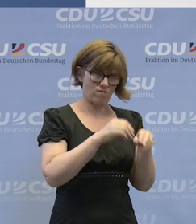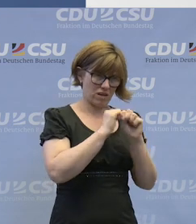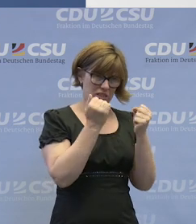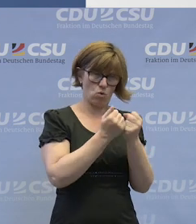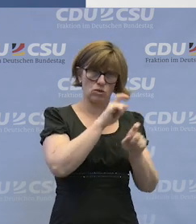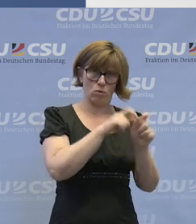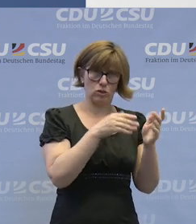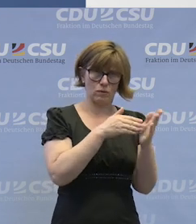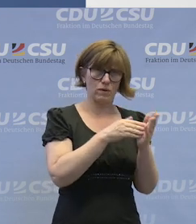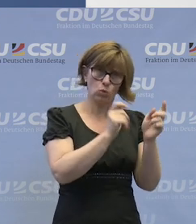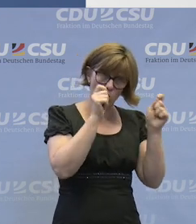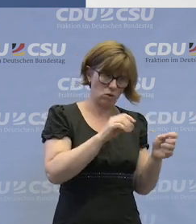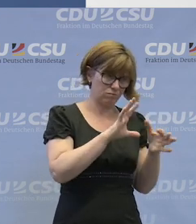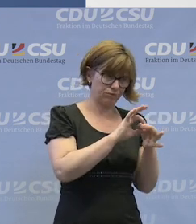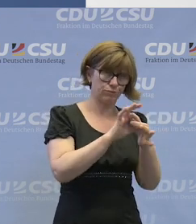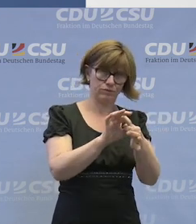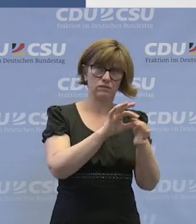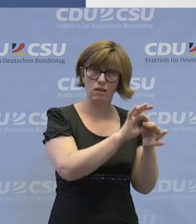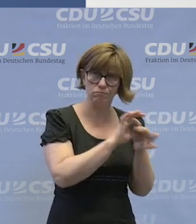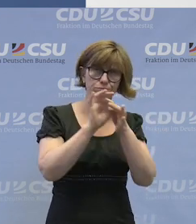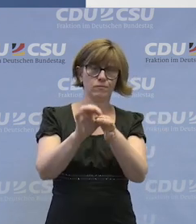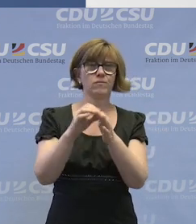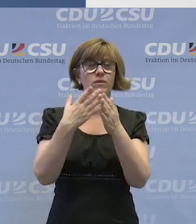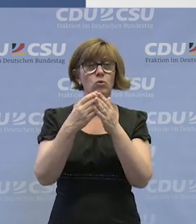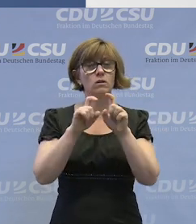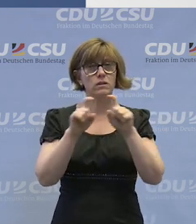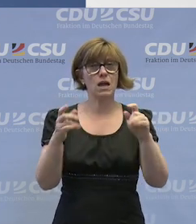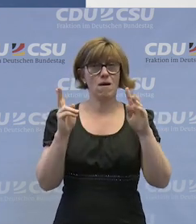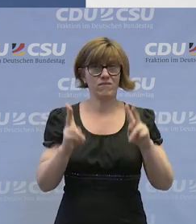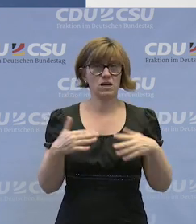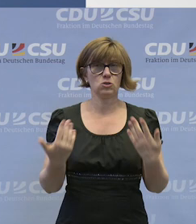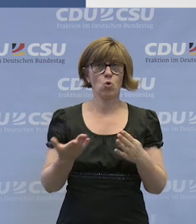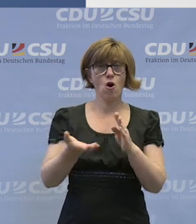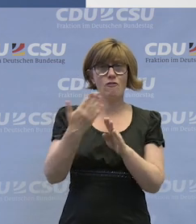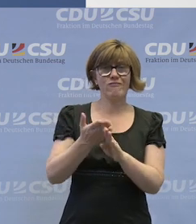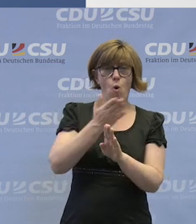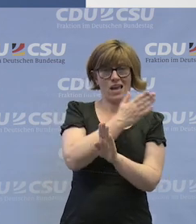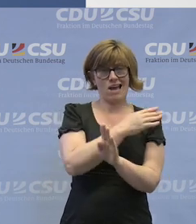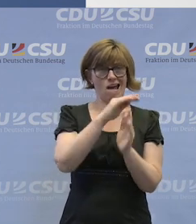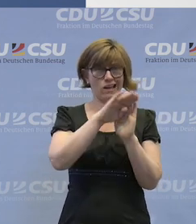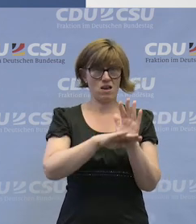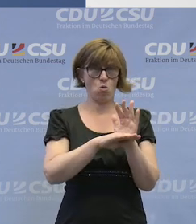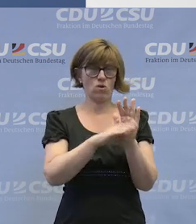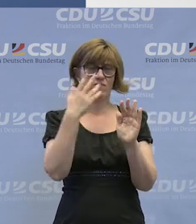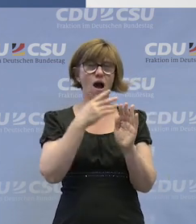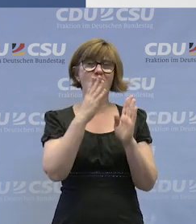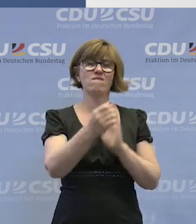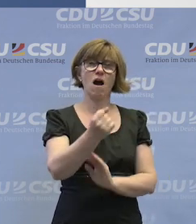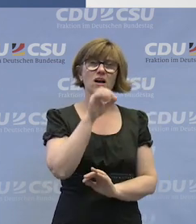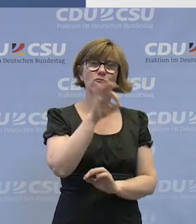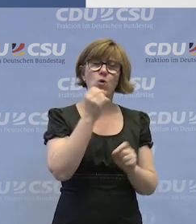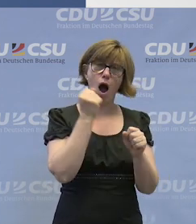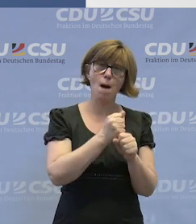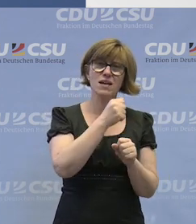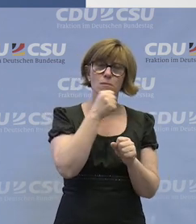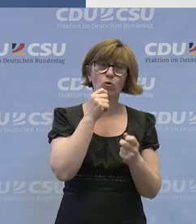behinderten Menschen ansetzen. Und hier ist eben jetzt in der Tat, im Gegensatz zur Vorgängerregelung, die ja noch hieß, Fachkraft zur Arbeits-